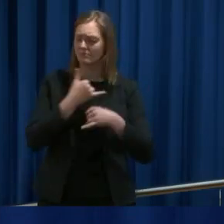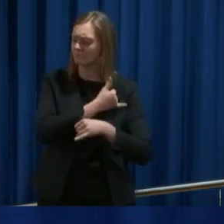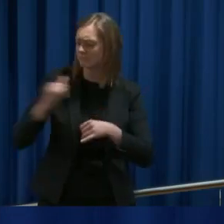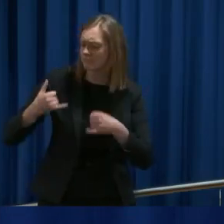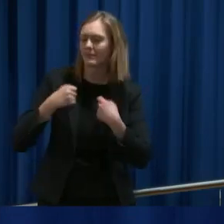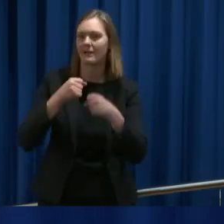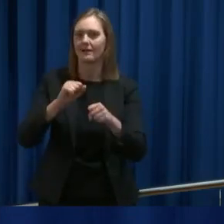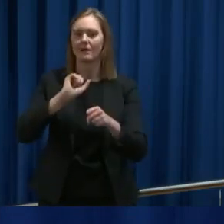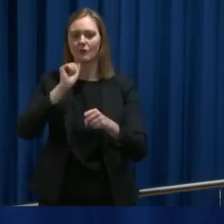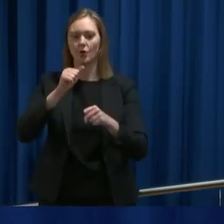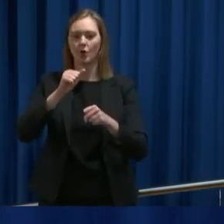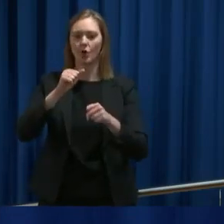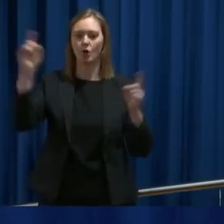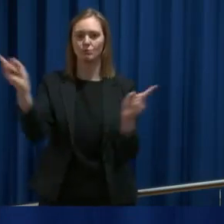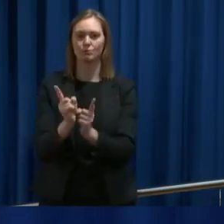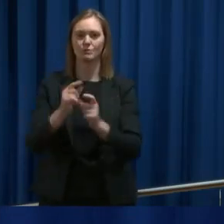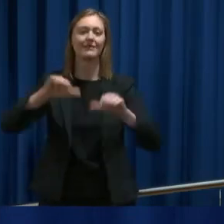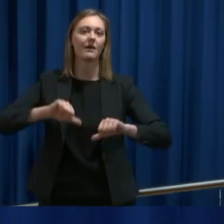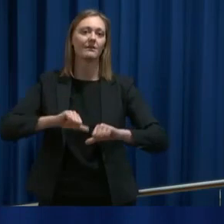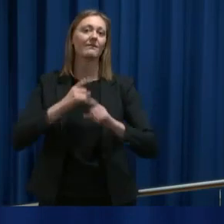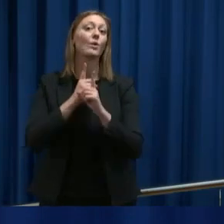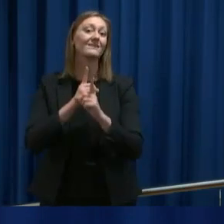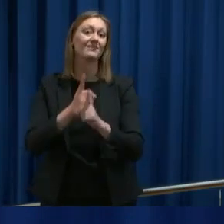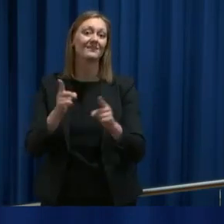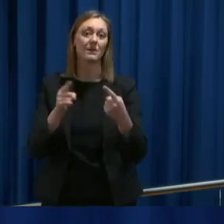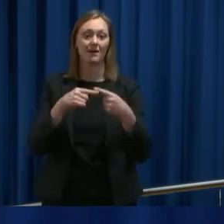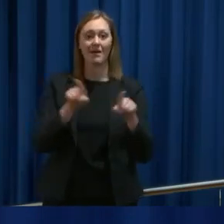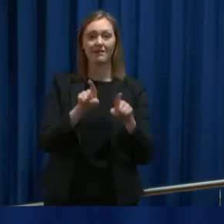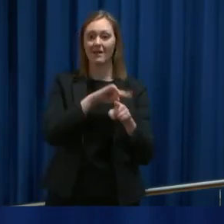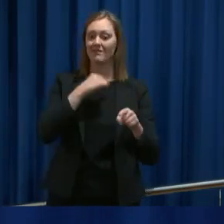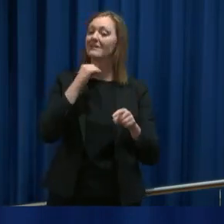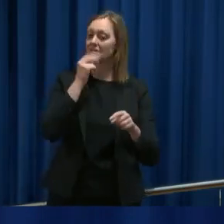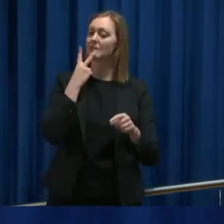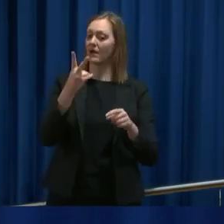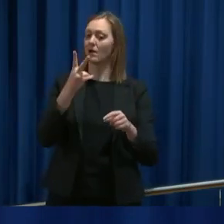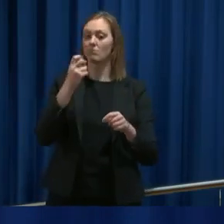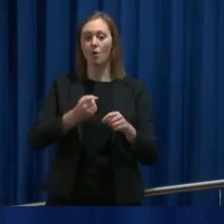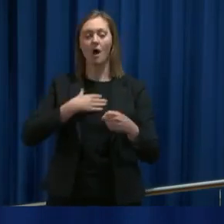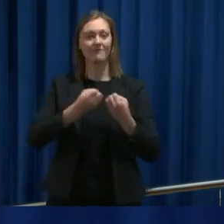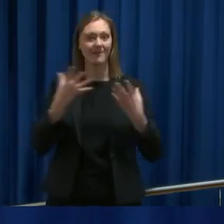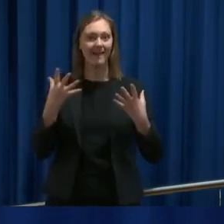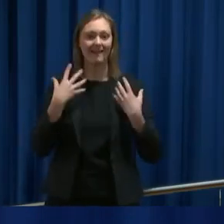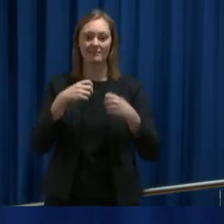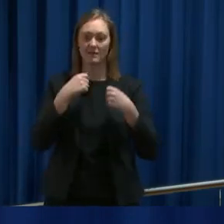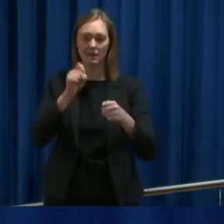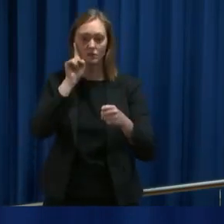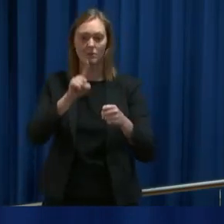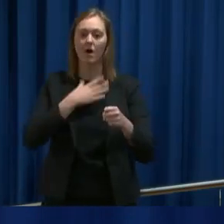negative konsekvensene. Samtidig ser vi behov for å kunne vedta ytterligere tiltak som krever gjemmel i lov.